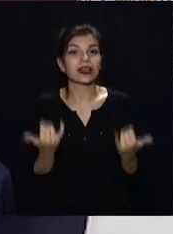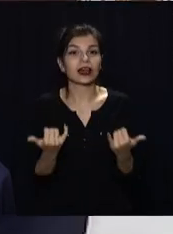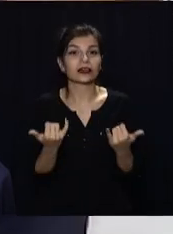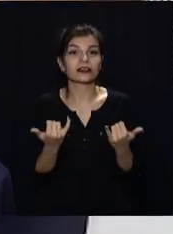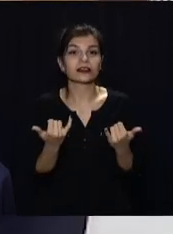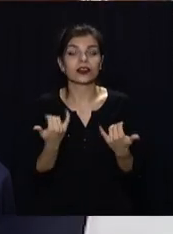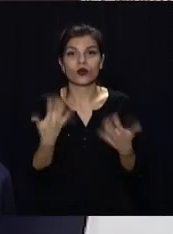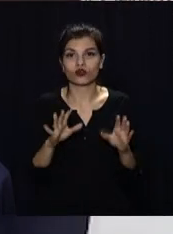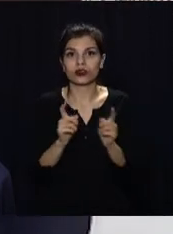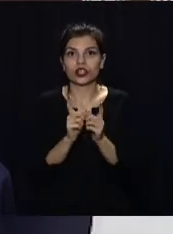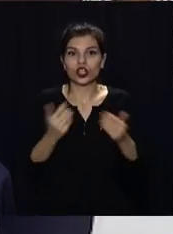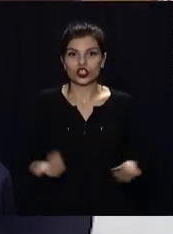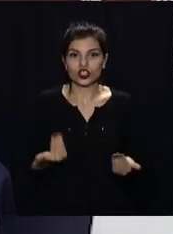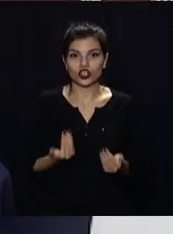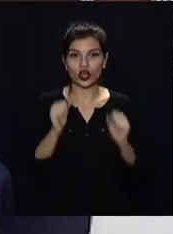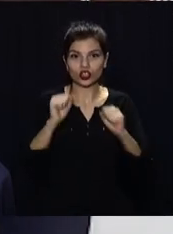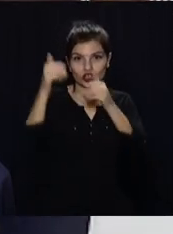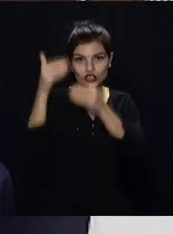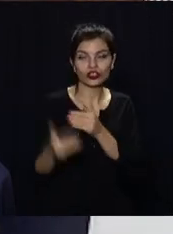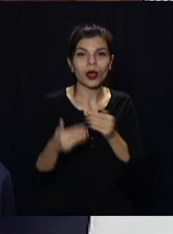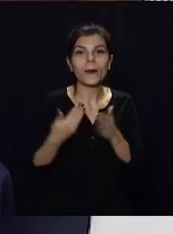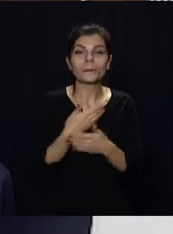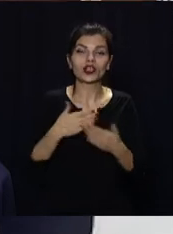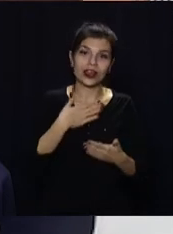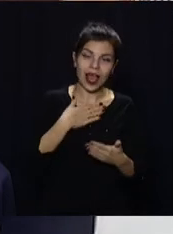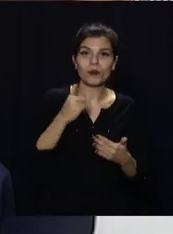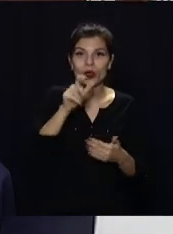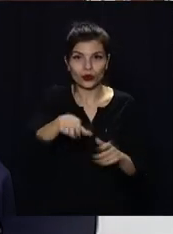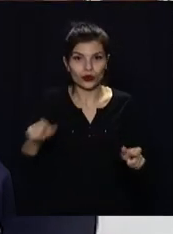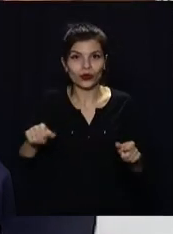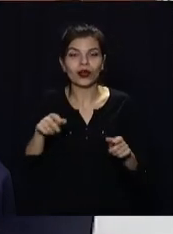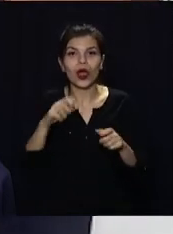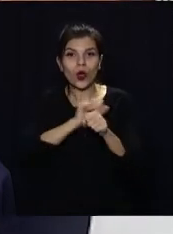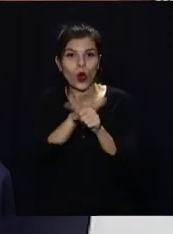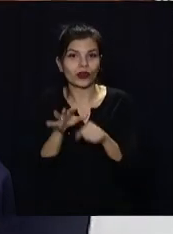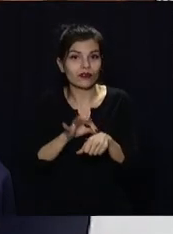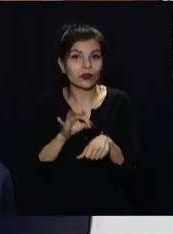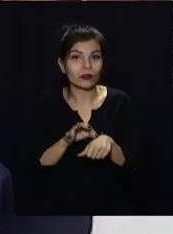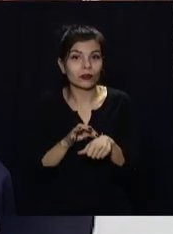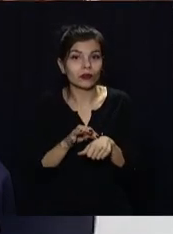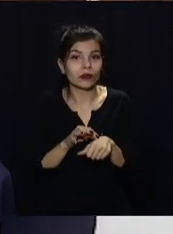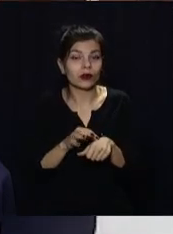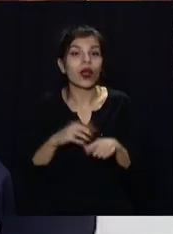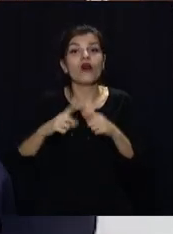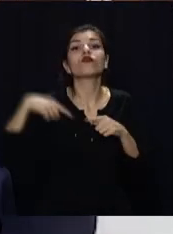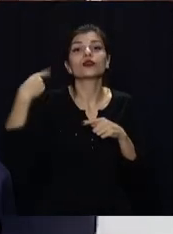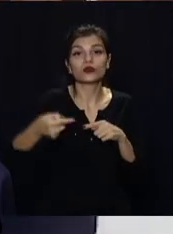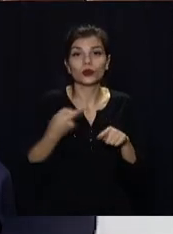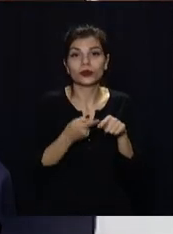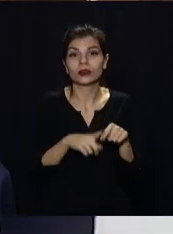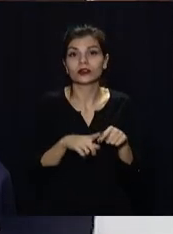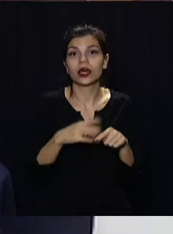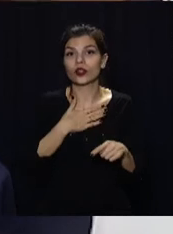Медичні працівники, які зараз стали таким живим щитом між нами та між пацієнтами та коронавірусною